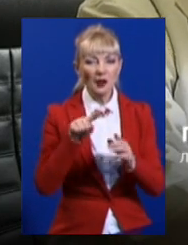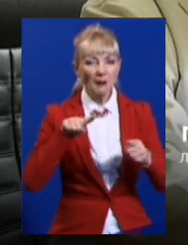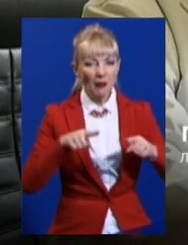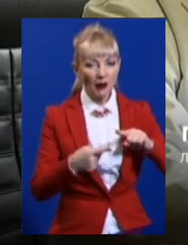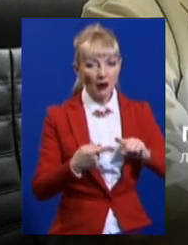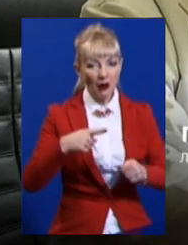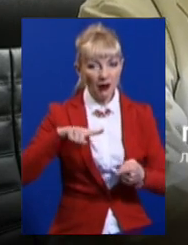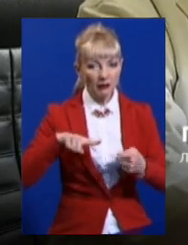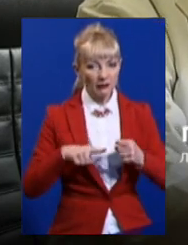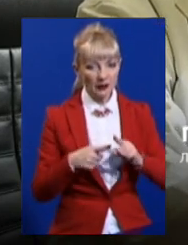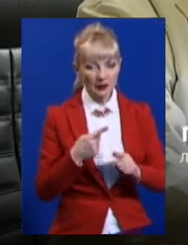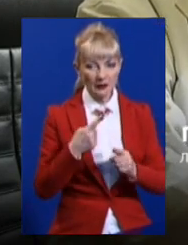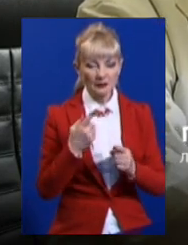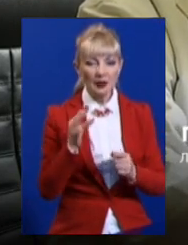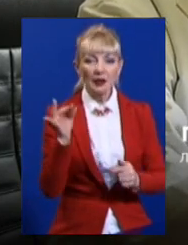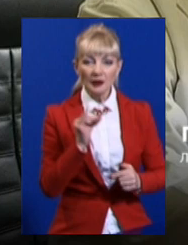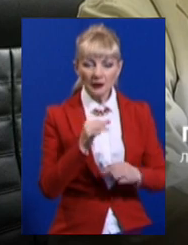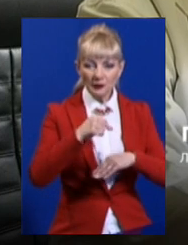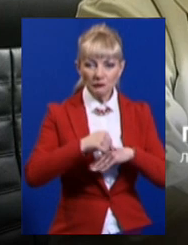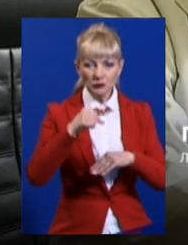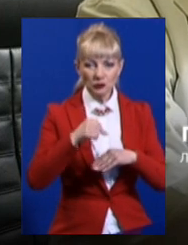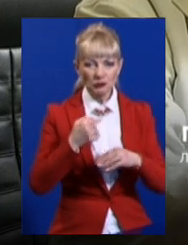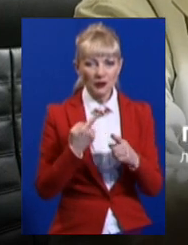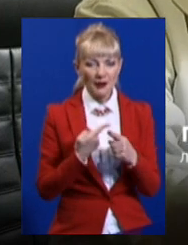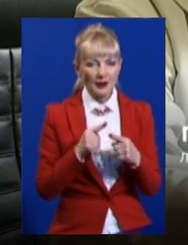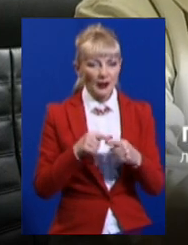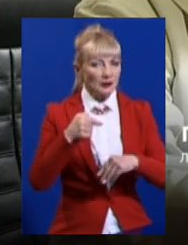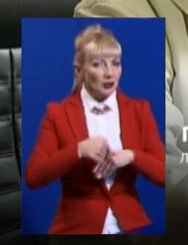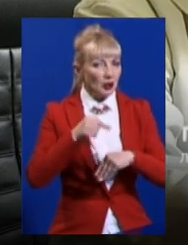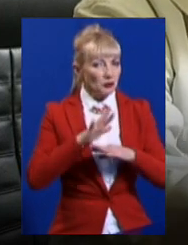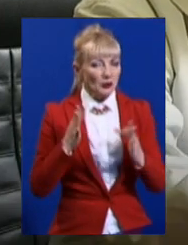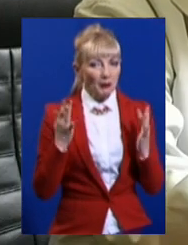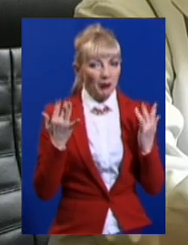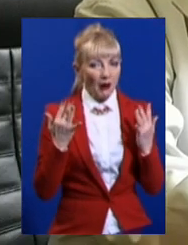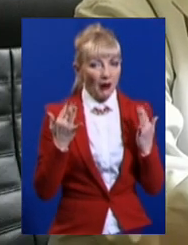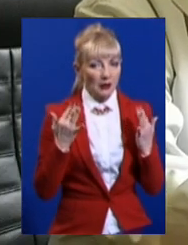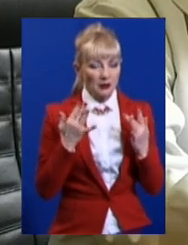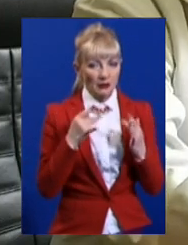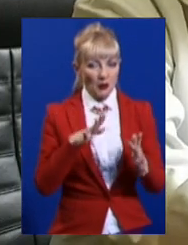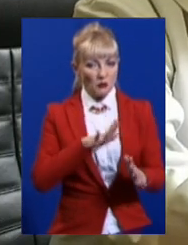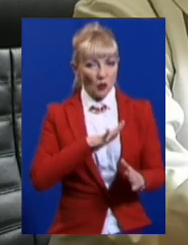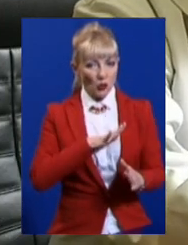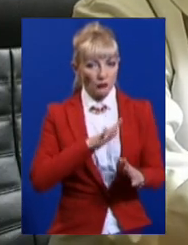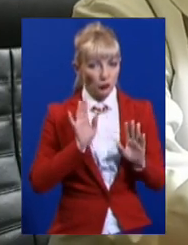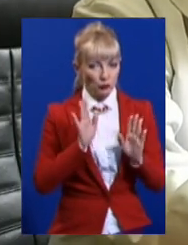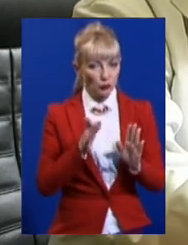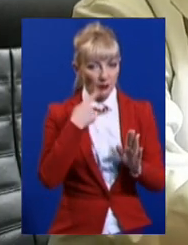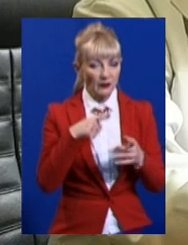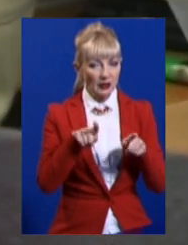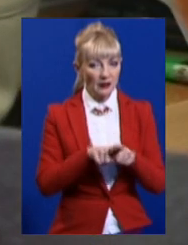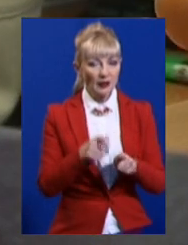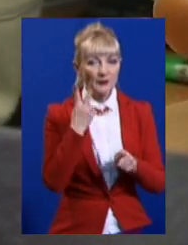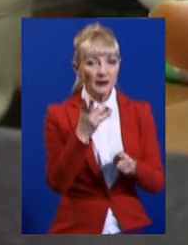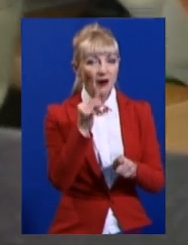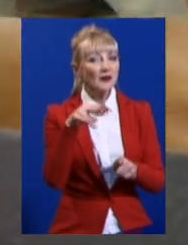«Відчуття спочатку у вигляді поколювання, відчуття парастезії, тобто не відчувають вони пальці, унімілі пальці, будемо казати так. Два виду